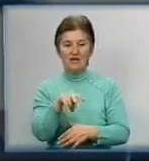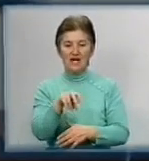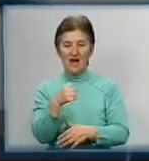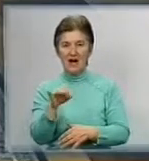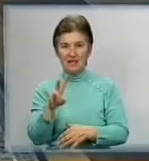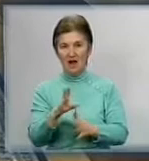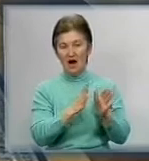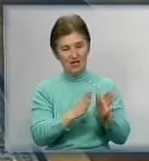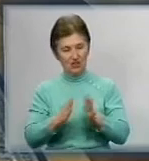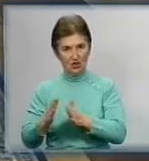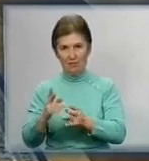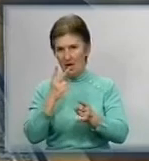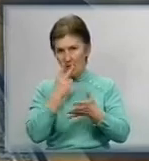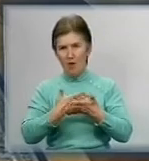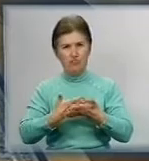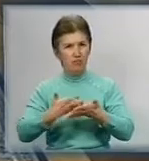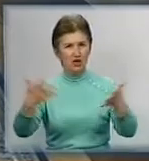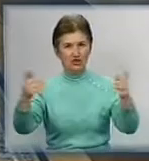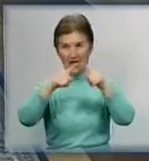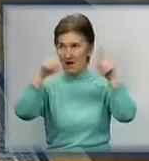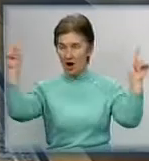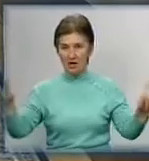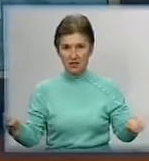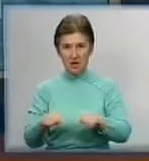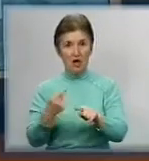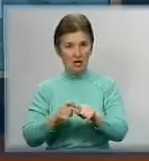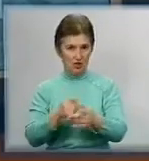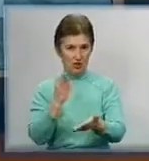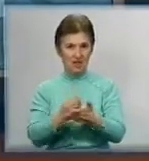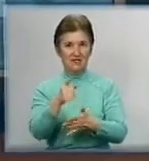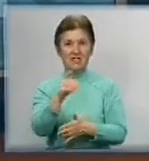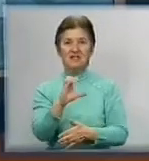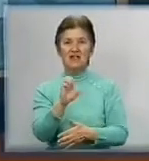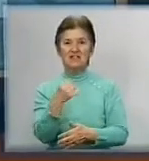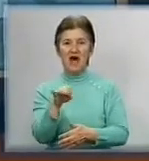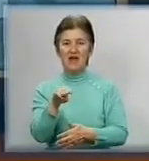можливим завдяки публічній кадастровій карті, яка відтепер функціонує на сайті агентства.